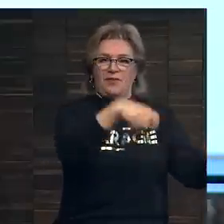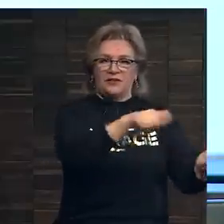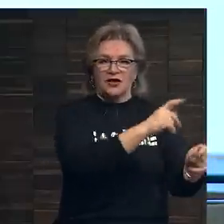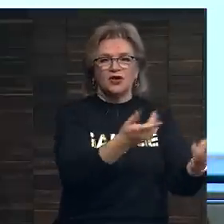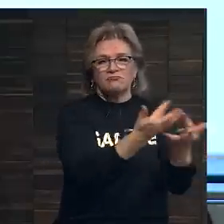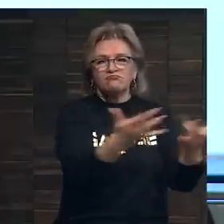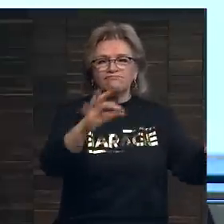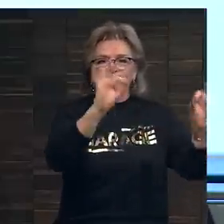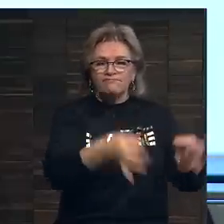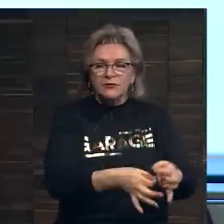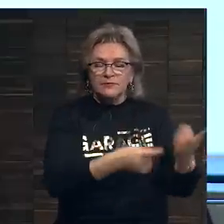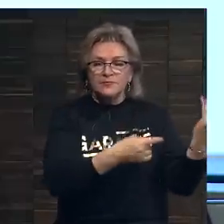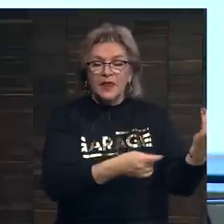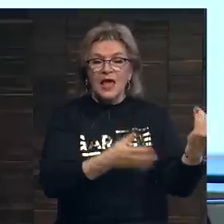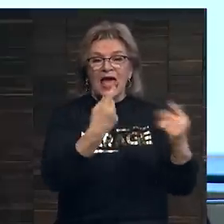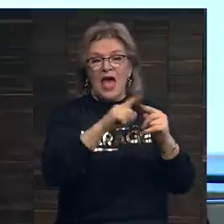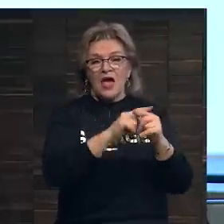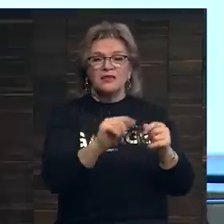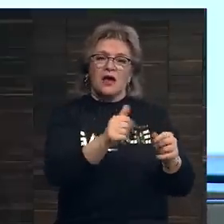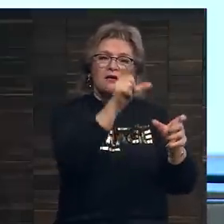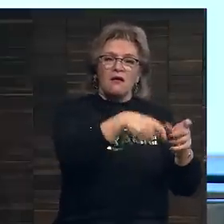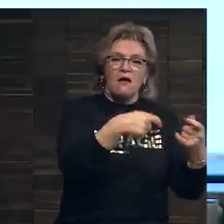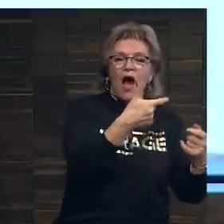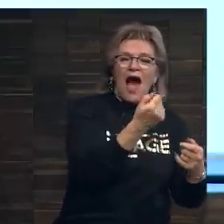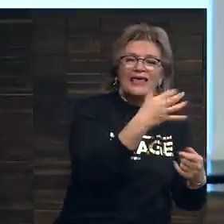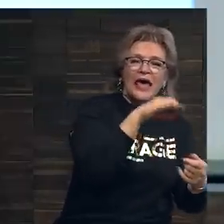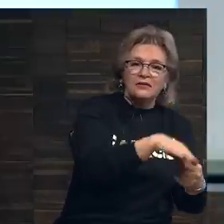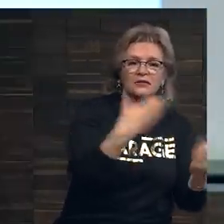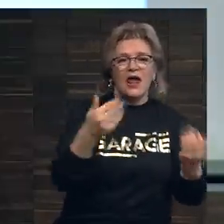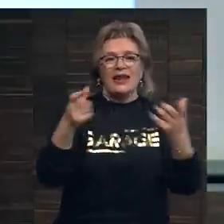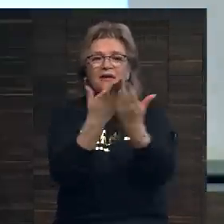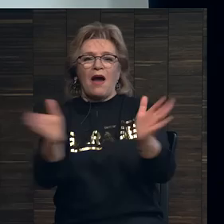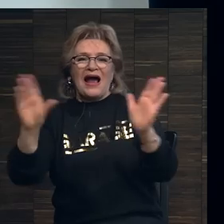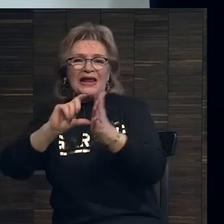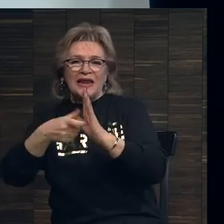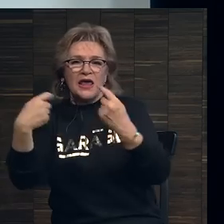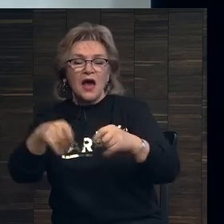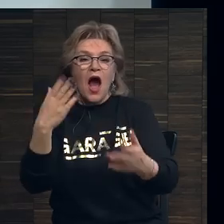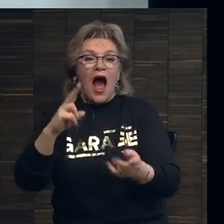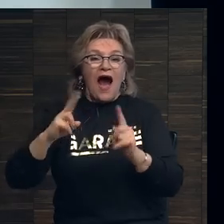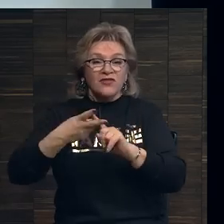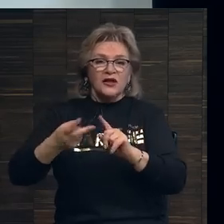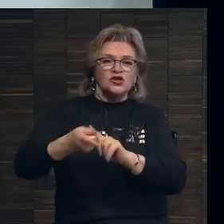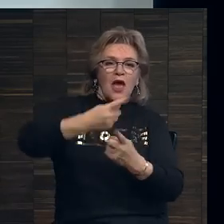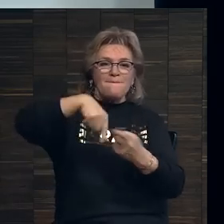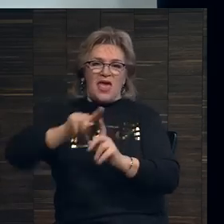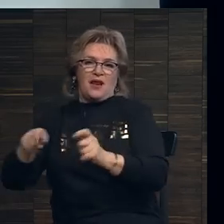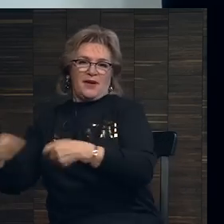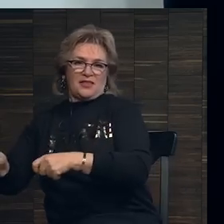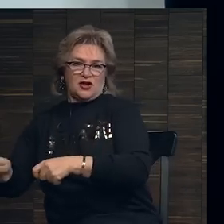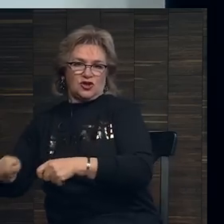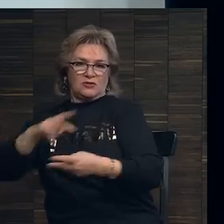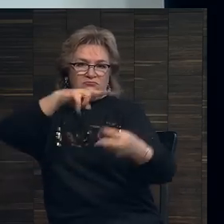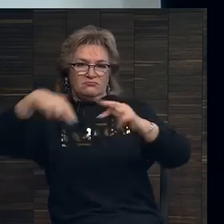произведений искусства, это агенты художников или галереи продают. Вторичный рынок — это перепродажа произведений искусства.